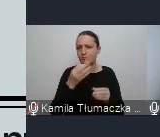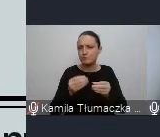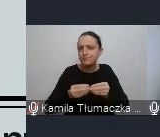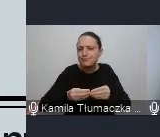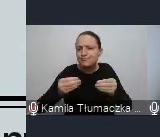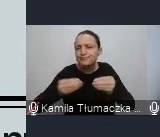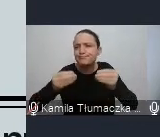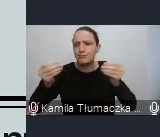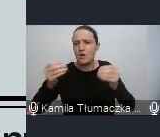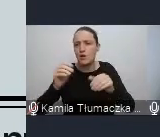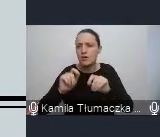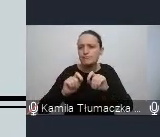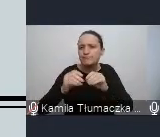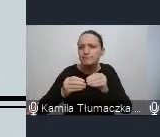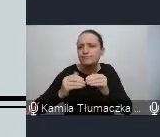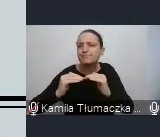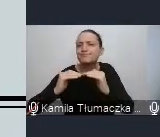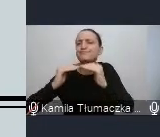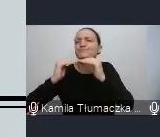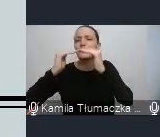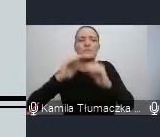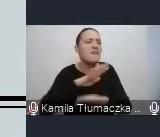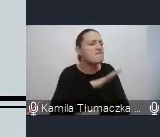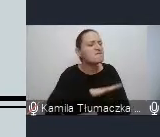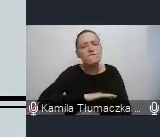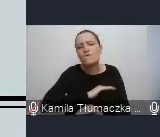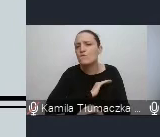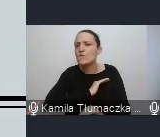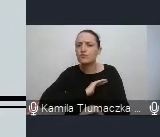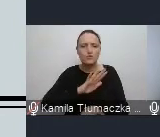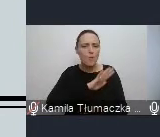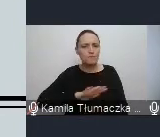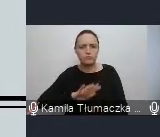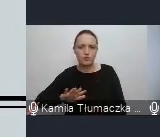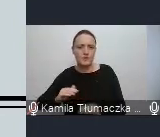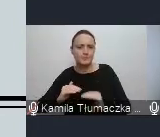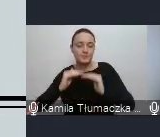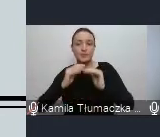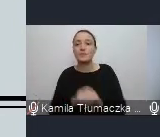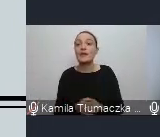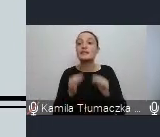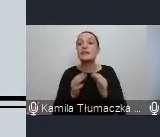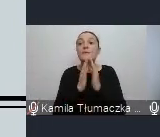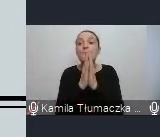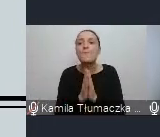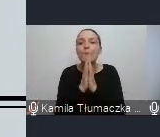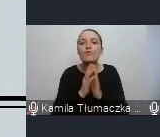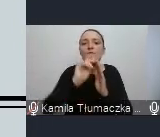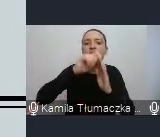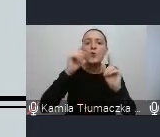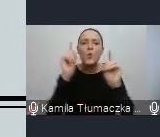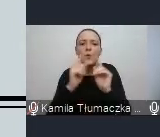% postępów w obrębie wszystkich sfer. Teraz krótki film. Poproszę Pana o